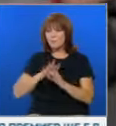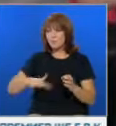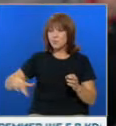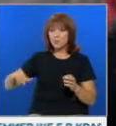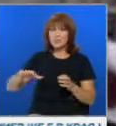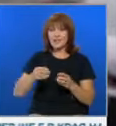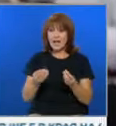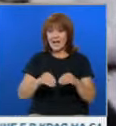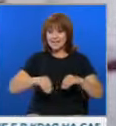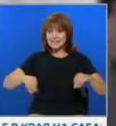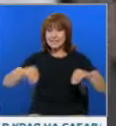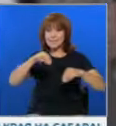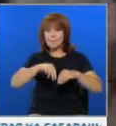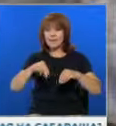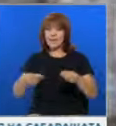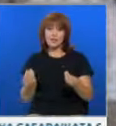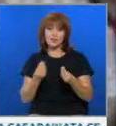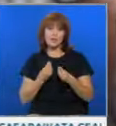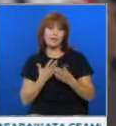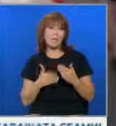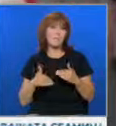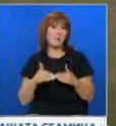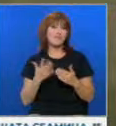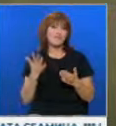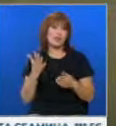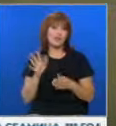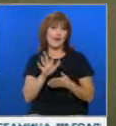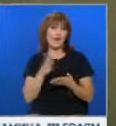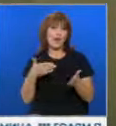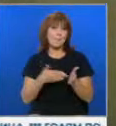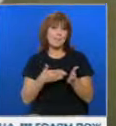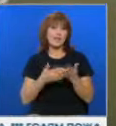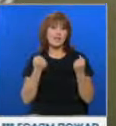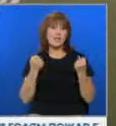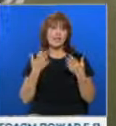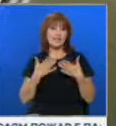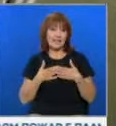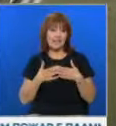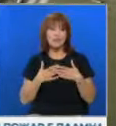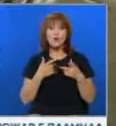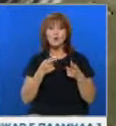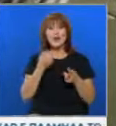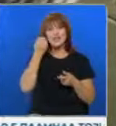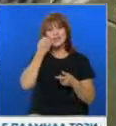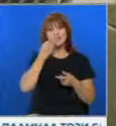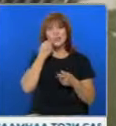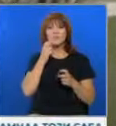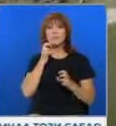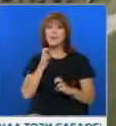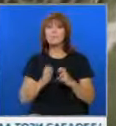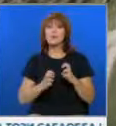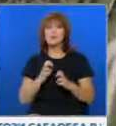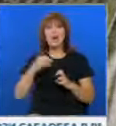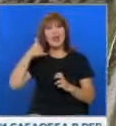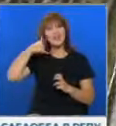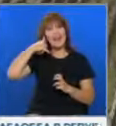ще ни донесе мината. И освен това не вреди на здравето на всички. Добиването на Литии, който се използва при производството на